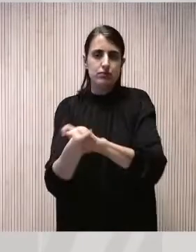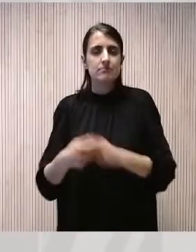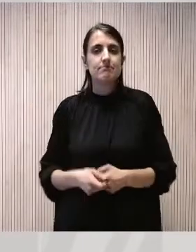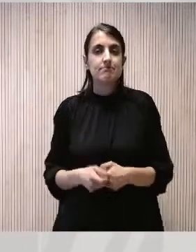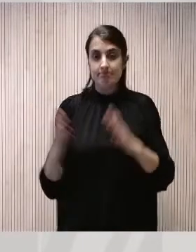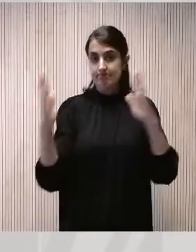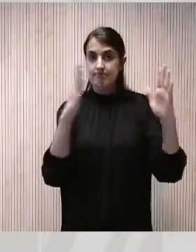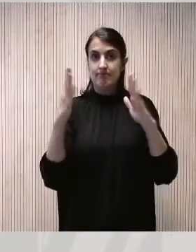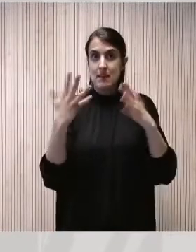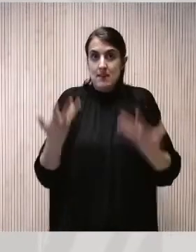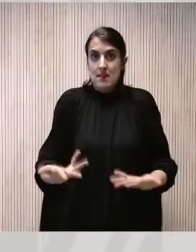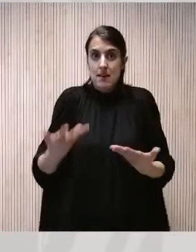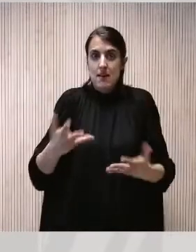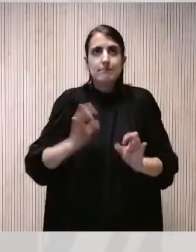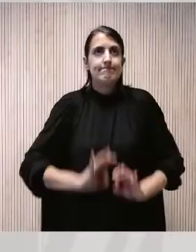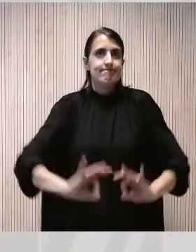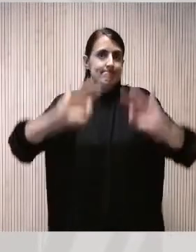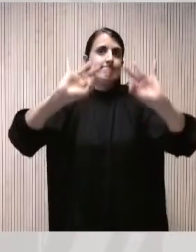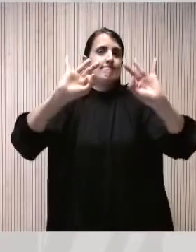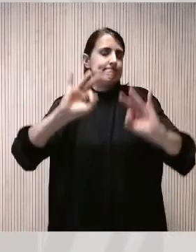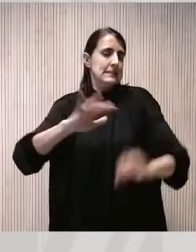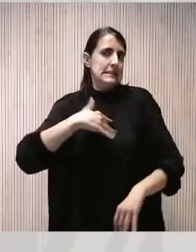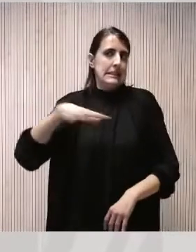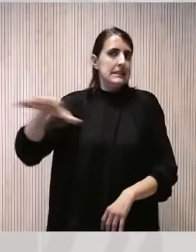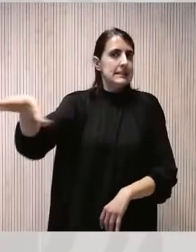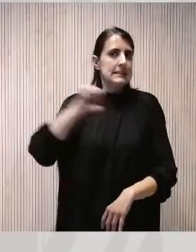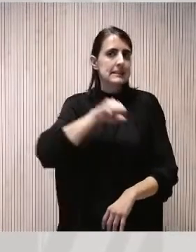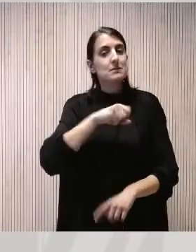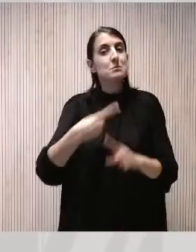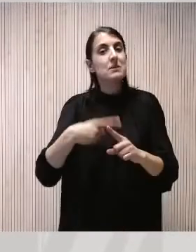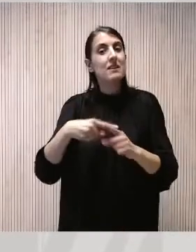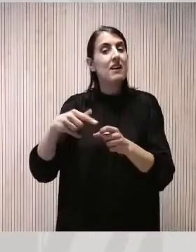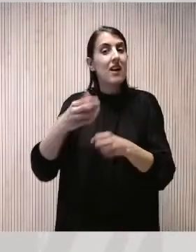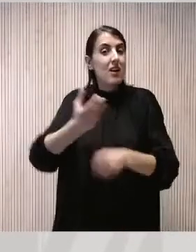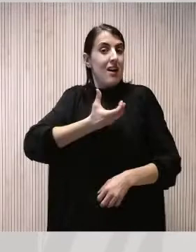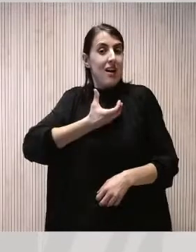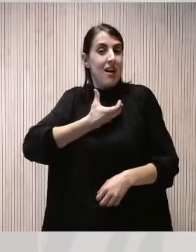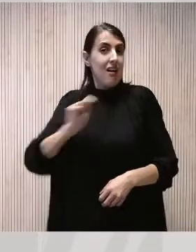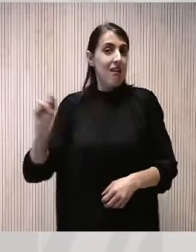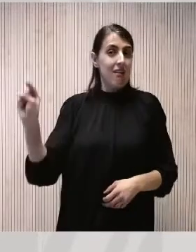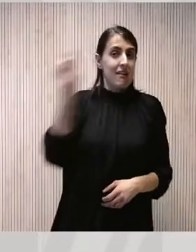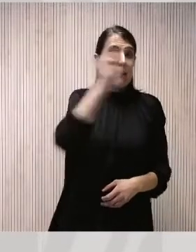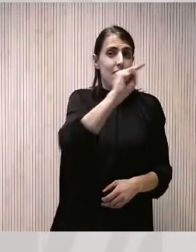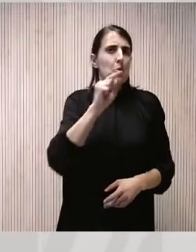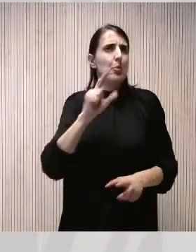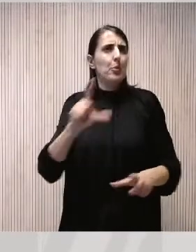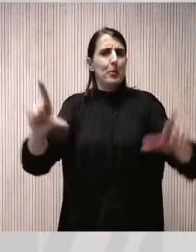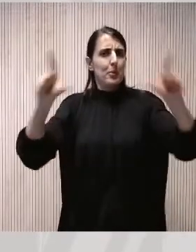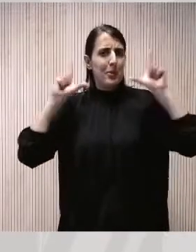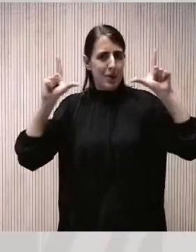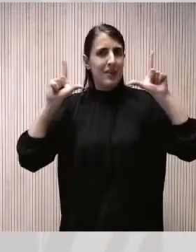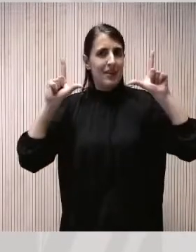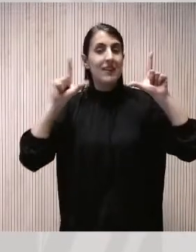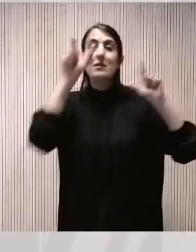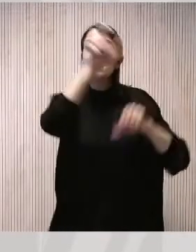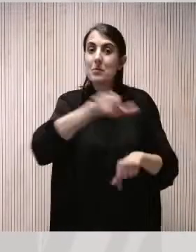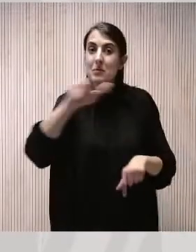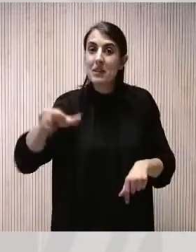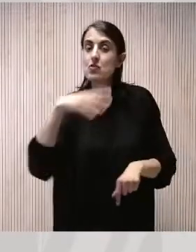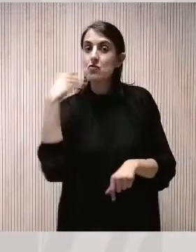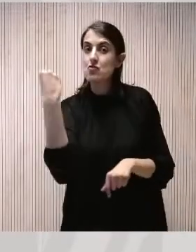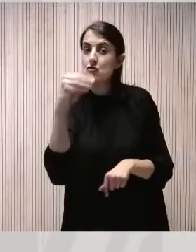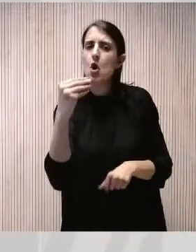entenem que també és excepcional perquè al món municipal en puguem ser protagonistes i perquè els i les joves s